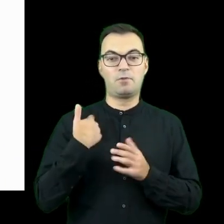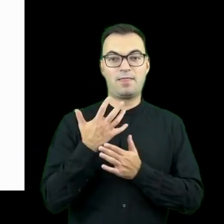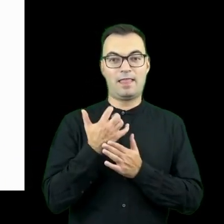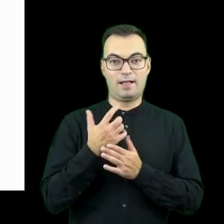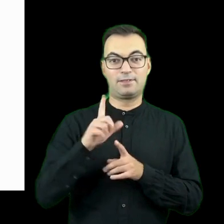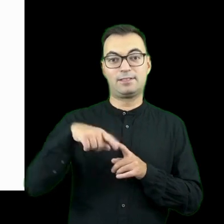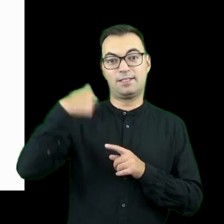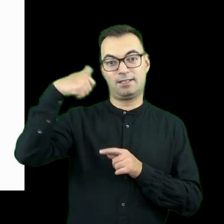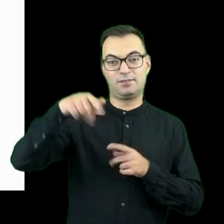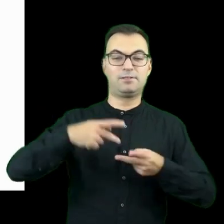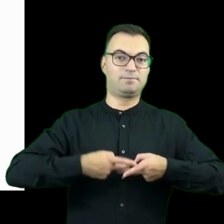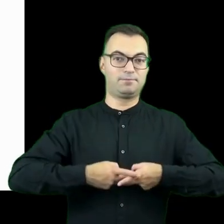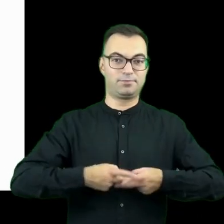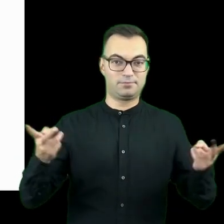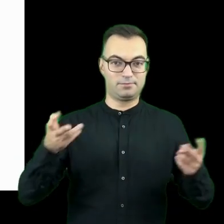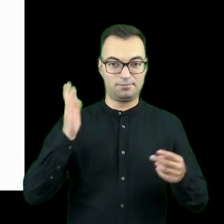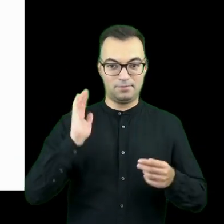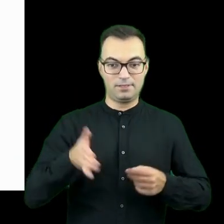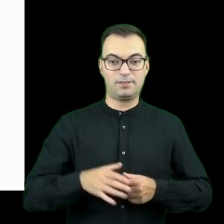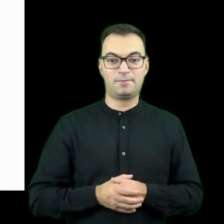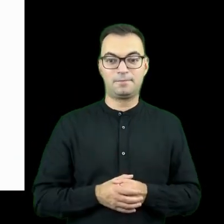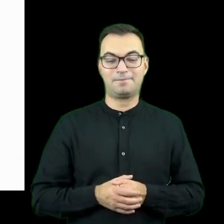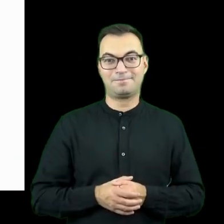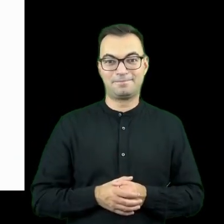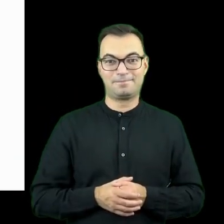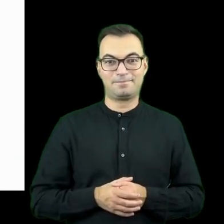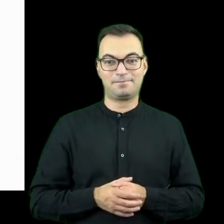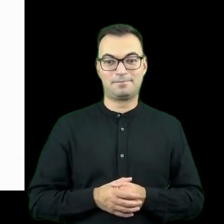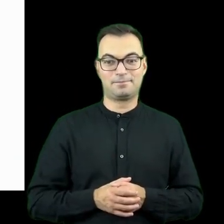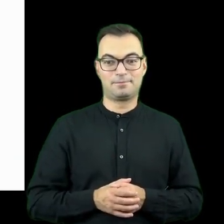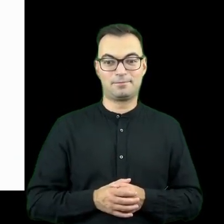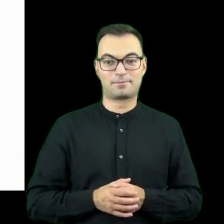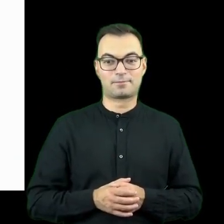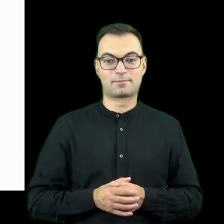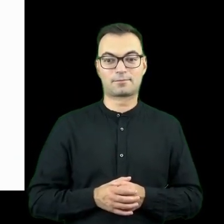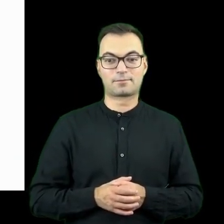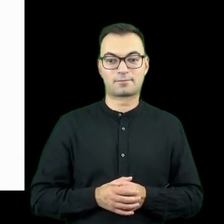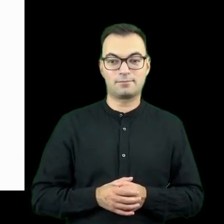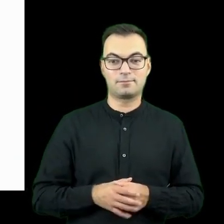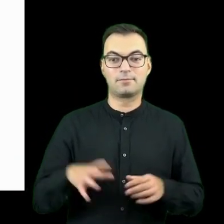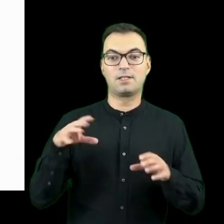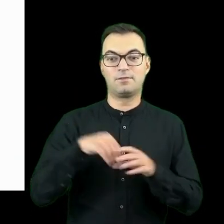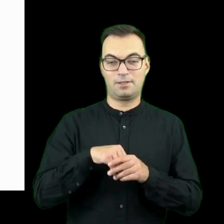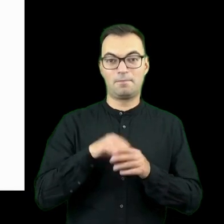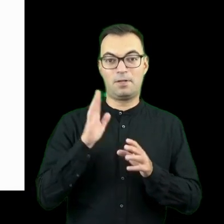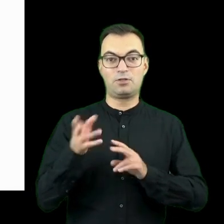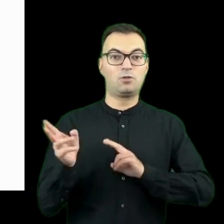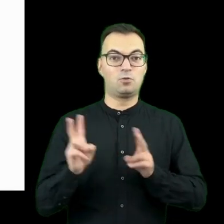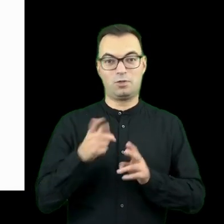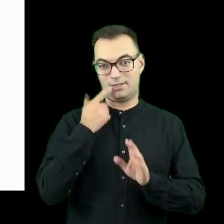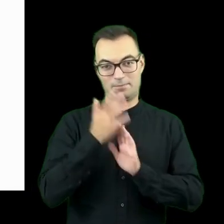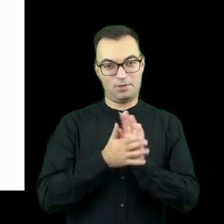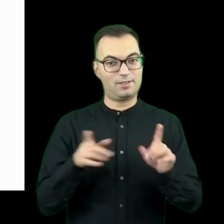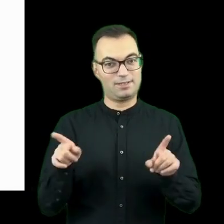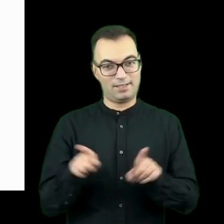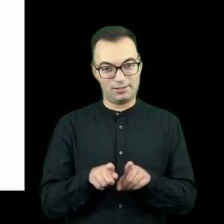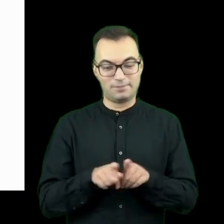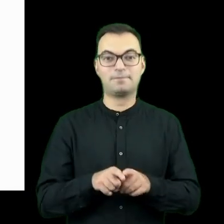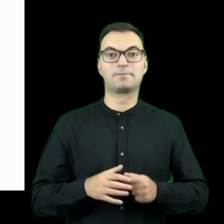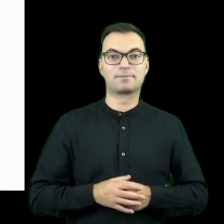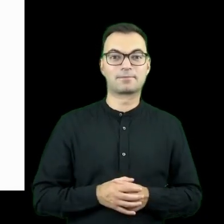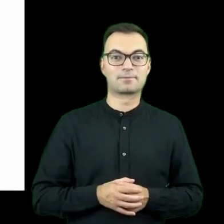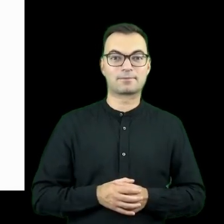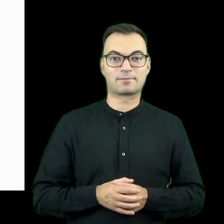nagrywane, w przyszłym tygodniu podzielimy się tym nagraniem razem z tłumaczeniem na język migowy,